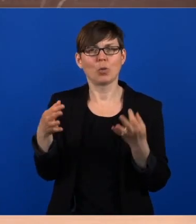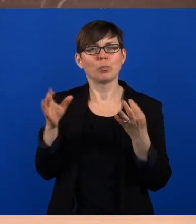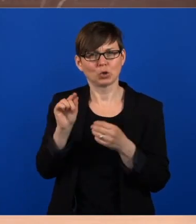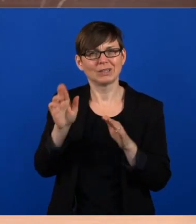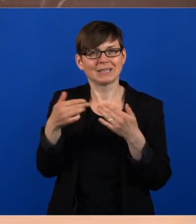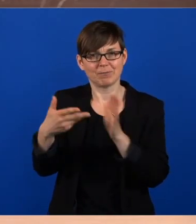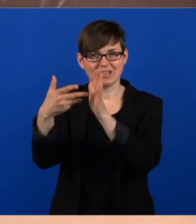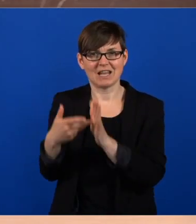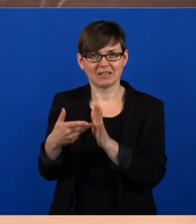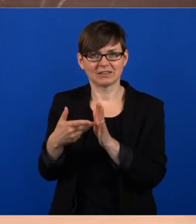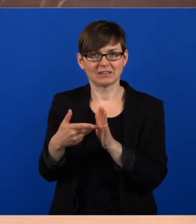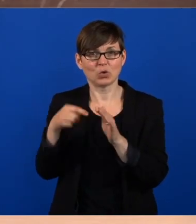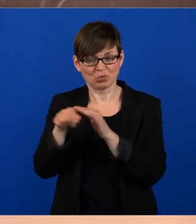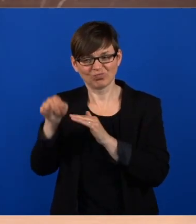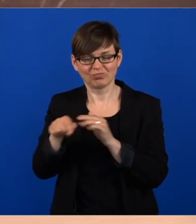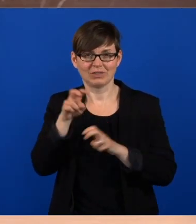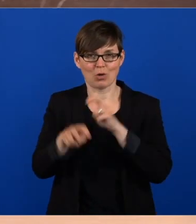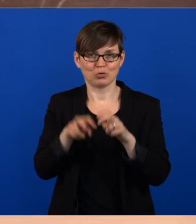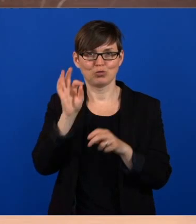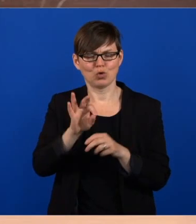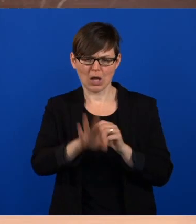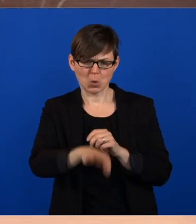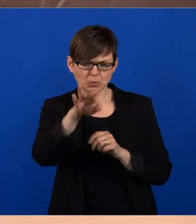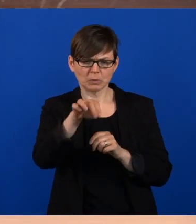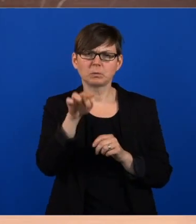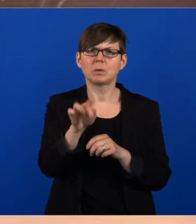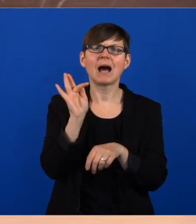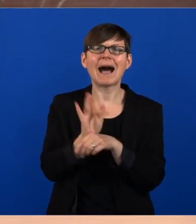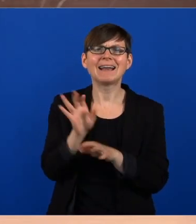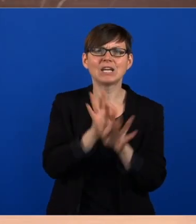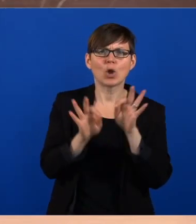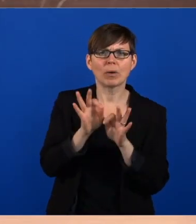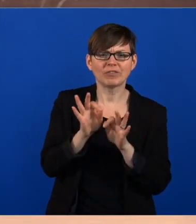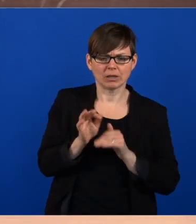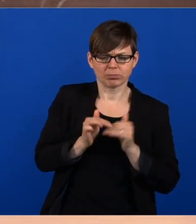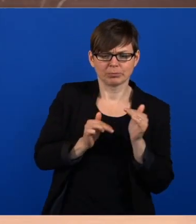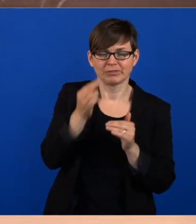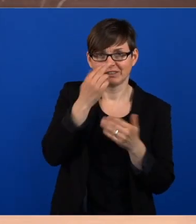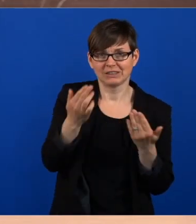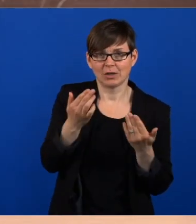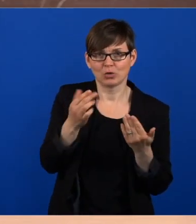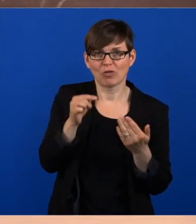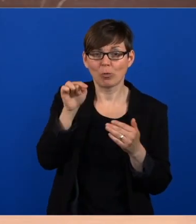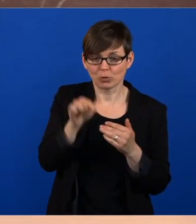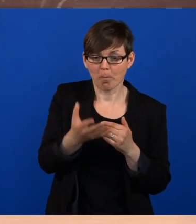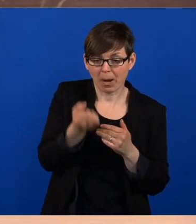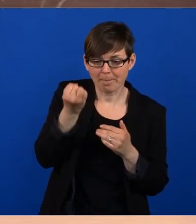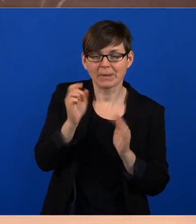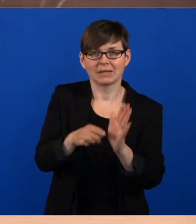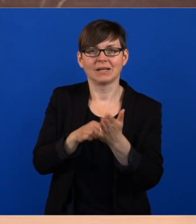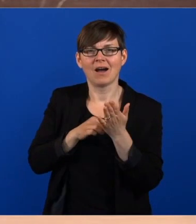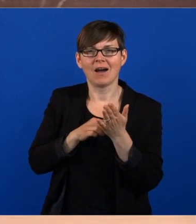entwickelt sich das Vorhandensein von Antikörpern als Hinweis auf eine Immunisierung in